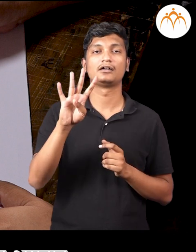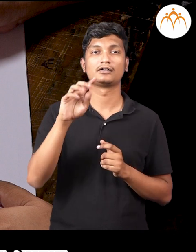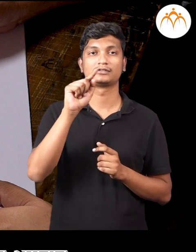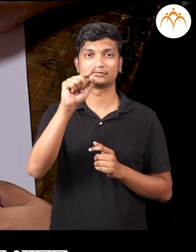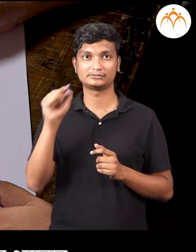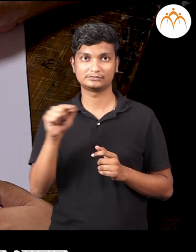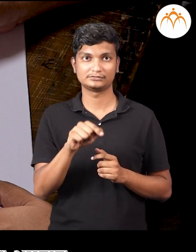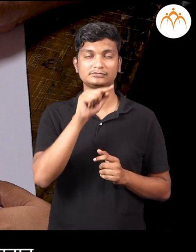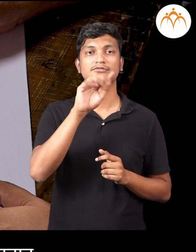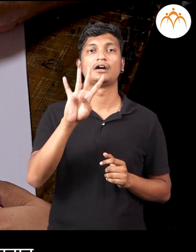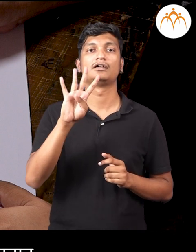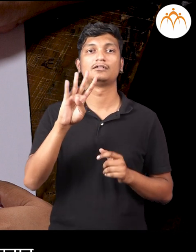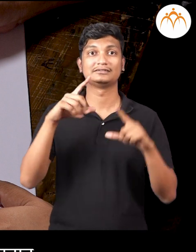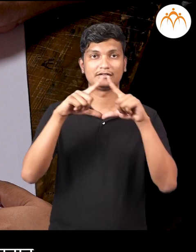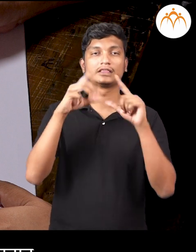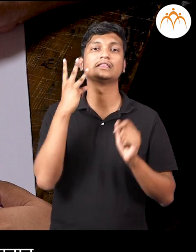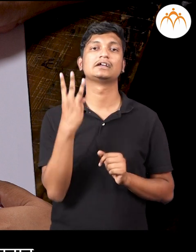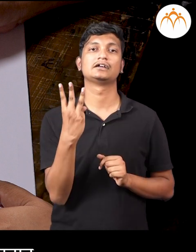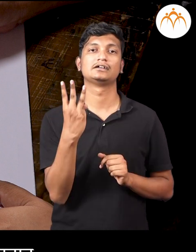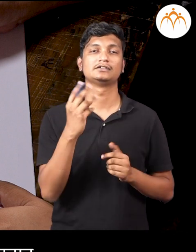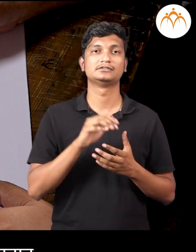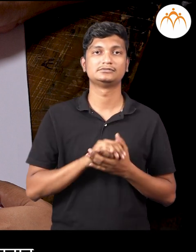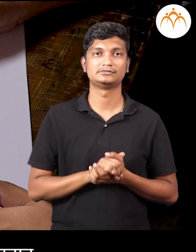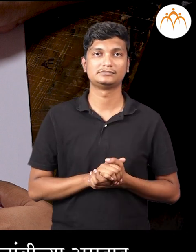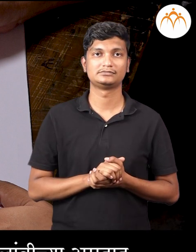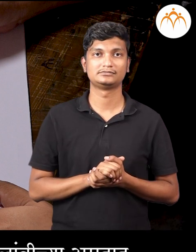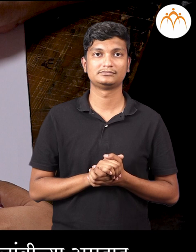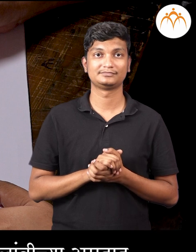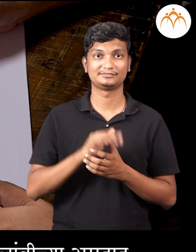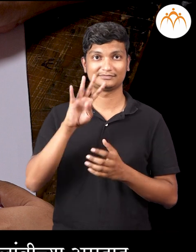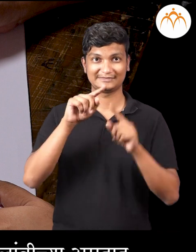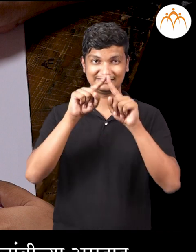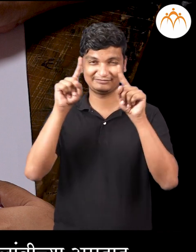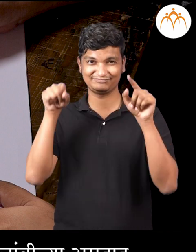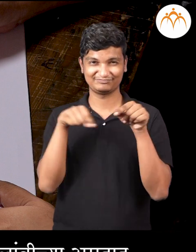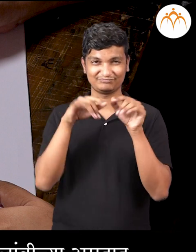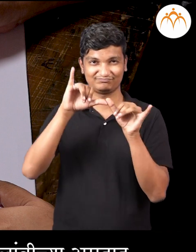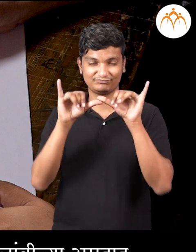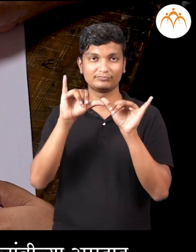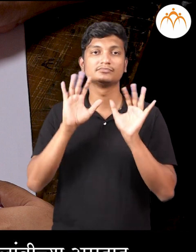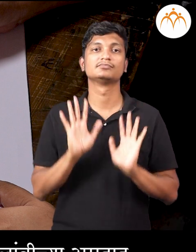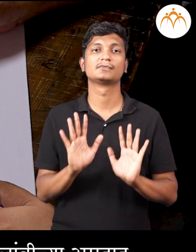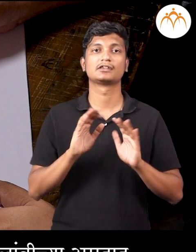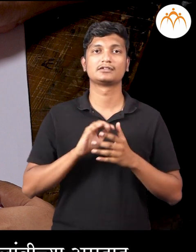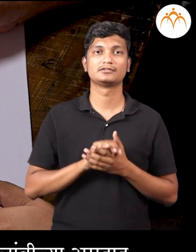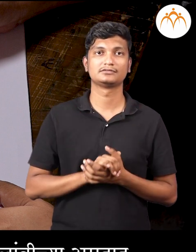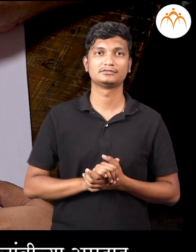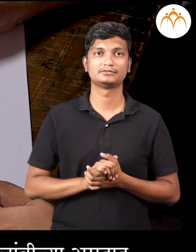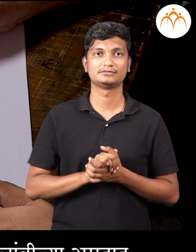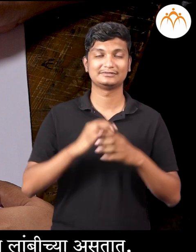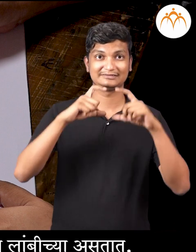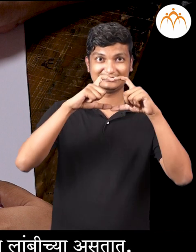बाजु आस्तात, त्रिकोणाला तीन बाजु आस्तात, चावरस आच्या सगल्या बाजु एक सार्ख्या लांबीचा आस्तात,